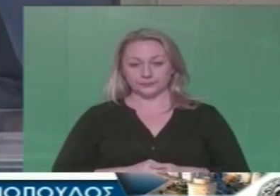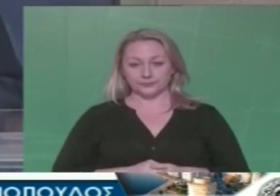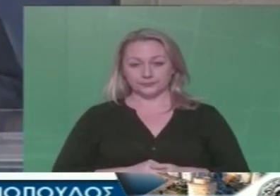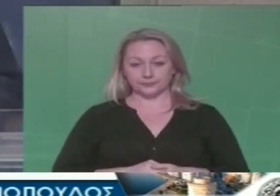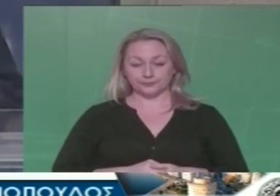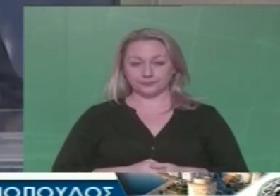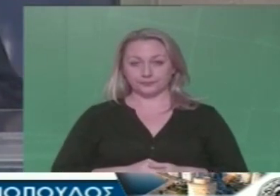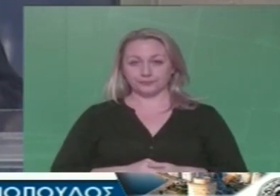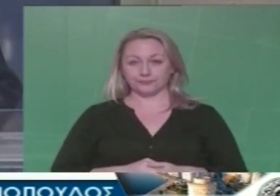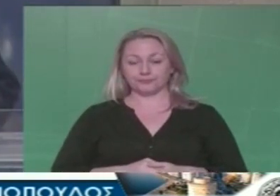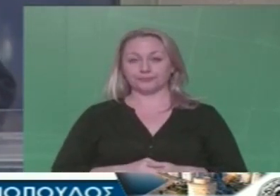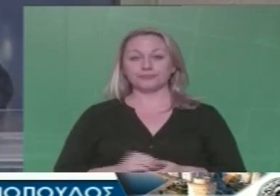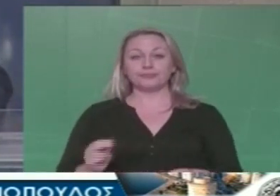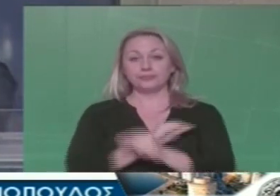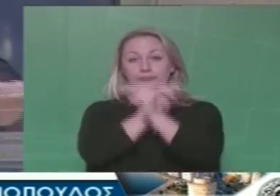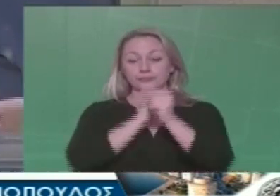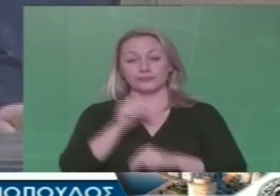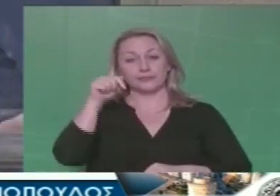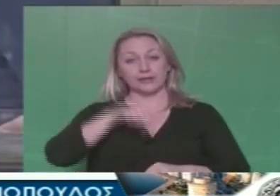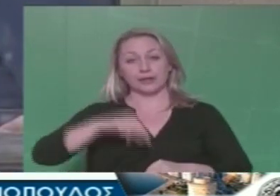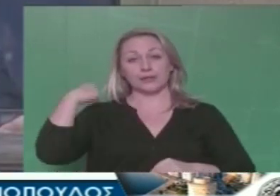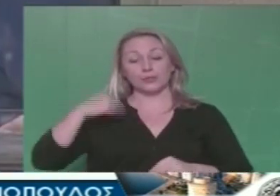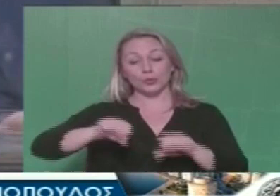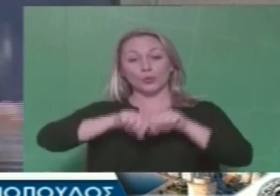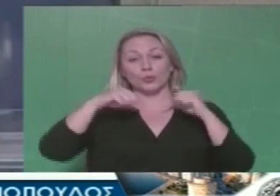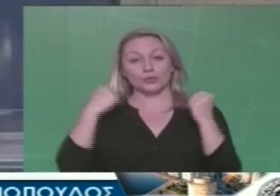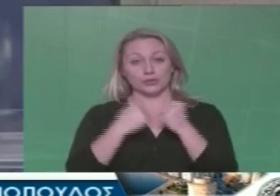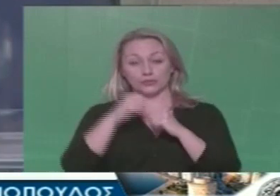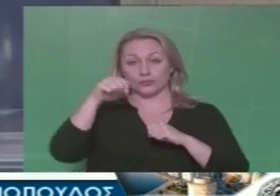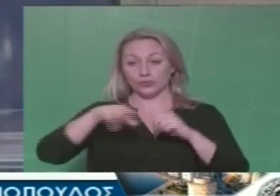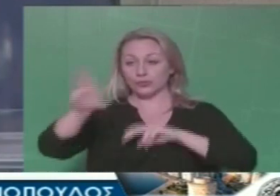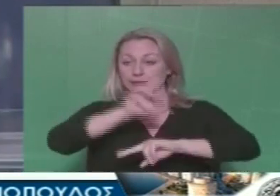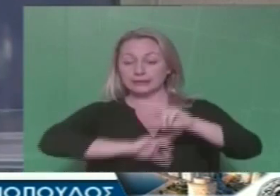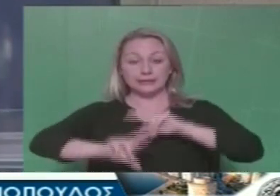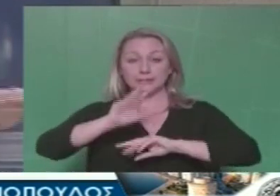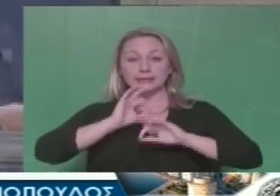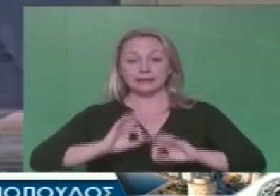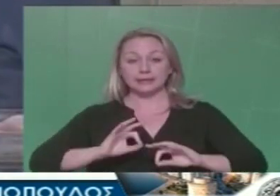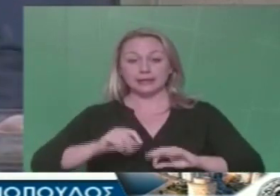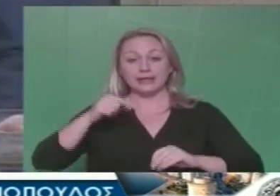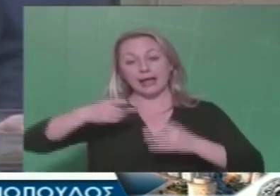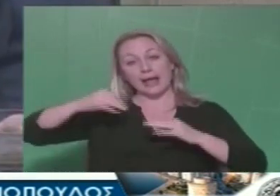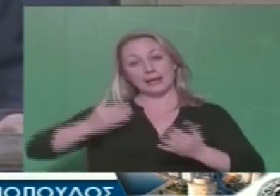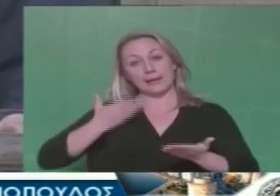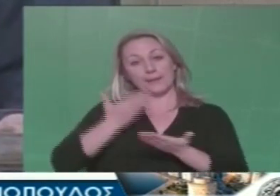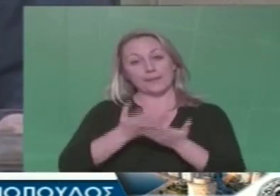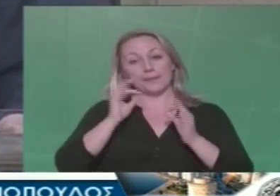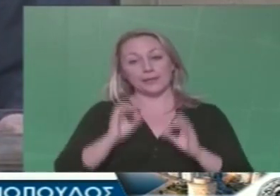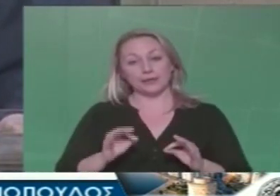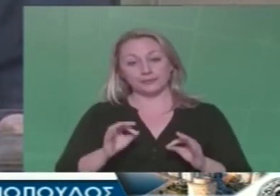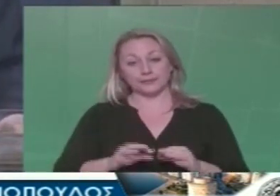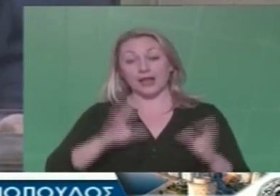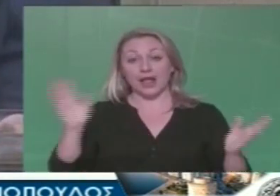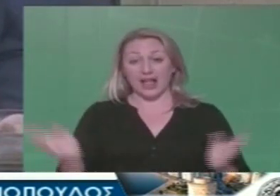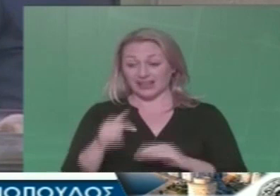Άρα το ψήτημα που τίθεται σήμερα στο Δημοτικό Συμβούλιο με αφορμή της συζήτησης του προϋπολογισμού είναι αυτό που θέσαμε και στην αρχή. Αν